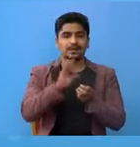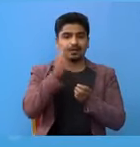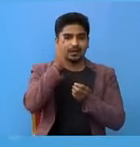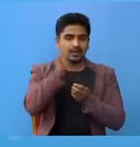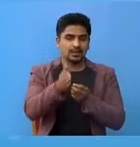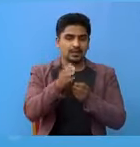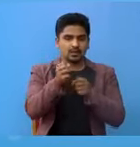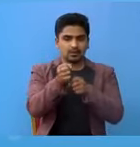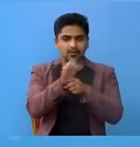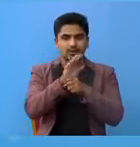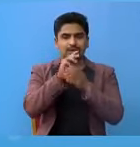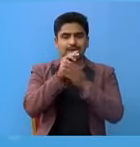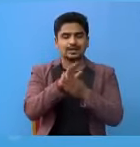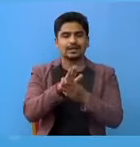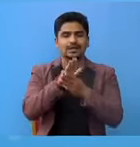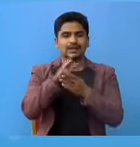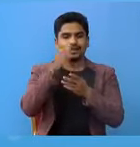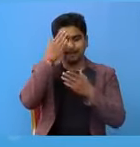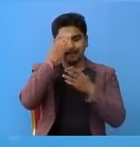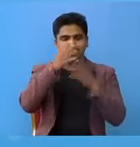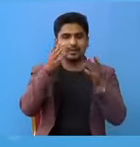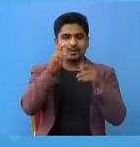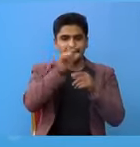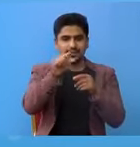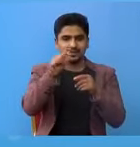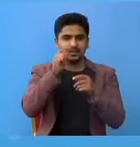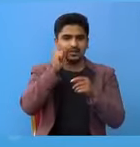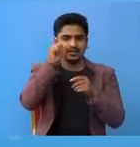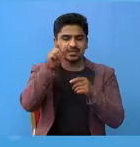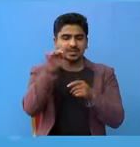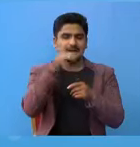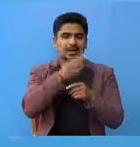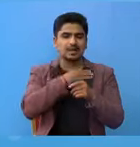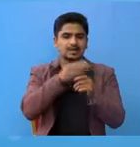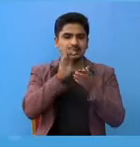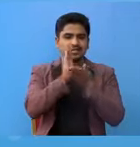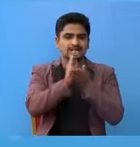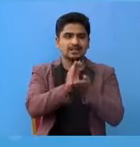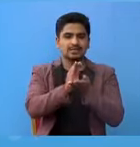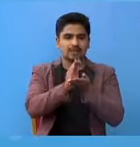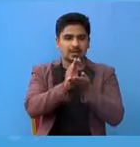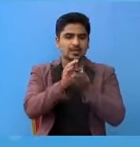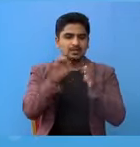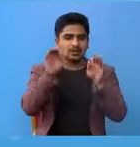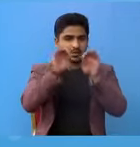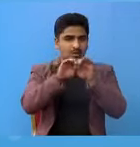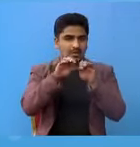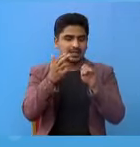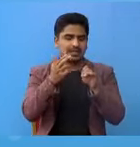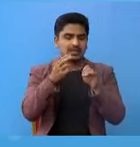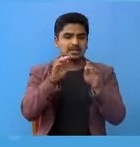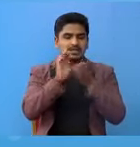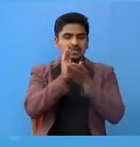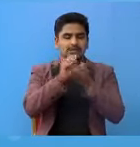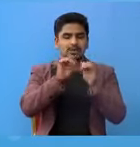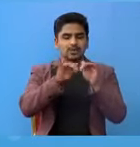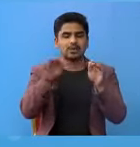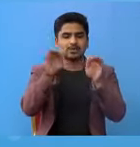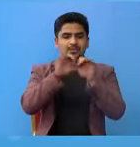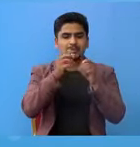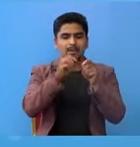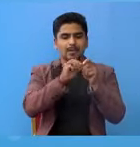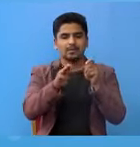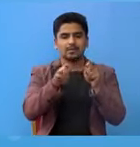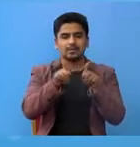लेले कोविड-19 महामारी को संदर्व मां जेस्टर नागरी करको सेवा सर्भास संबंदी सेवा प्रभास संबंदी